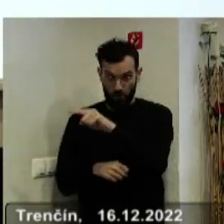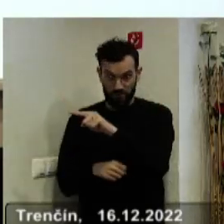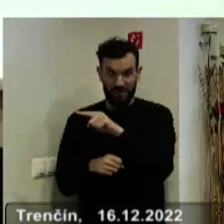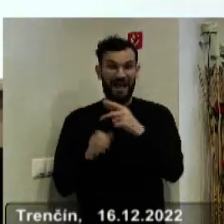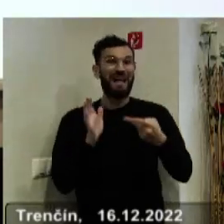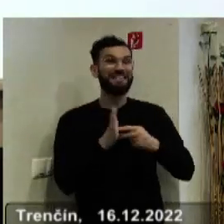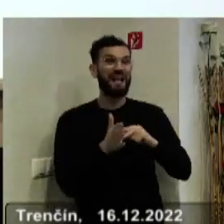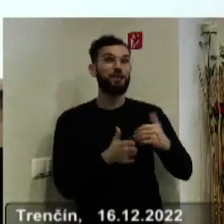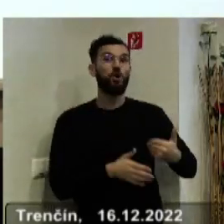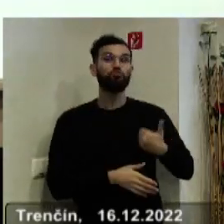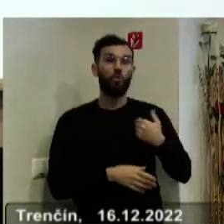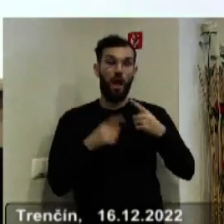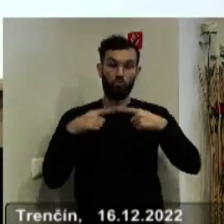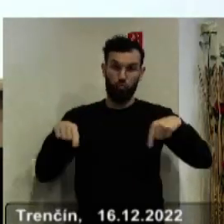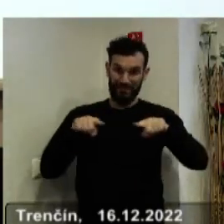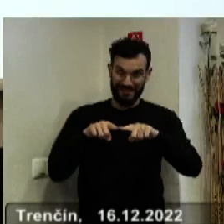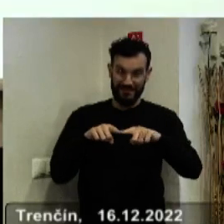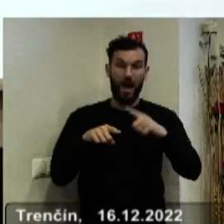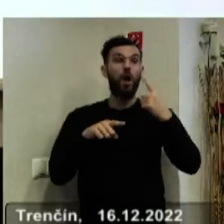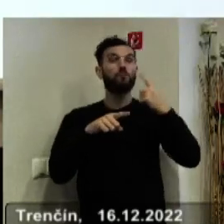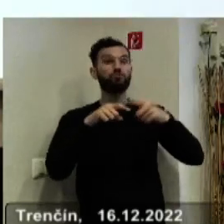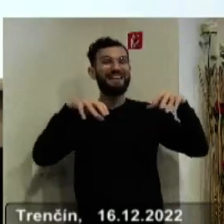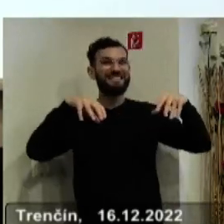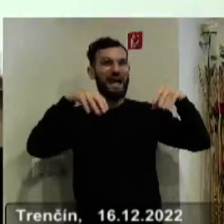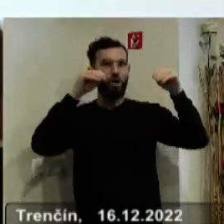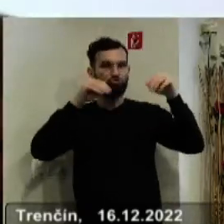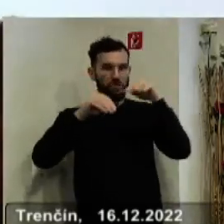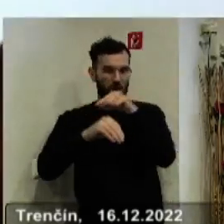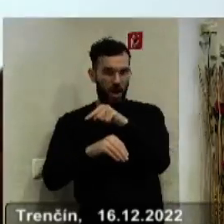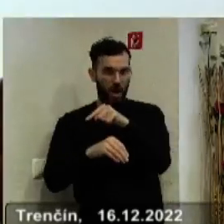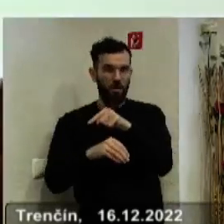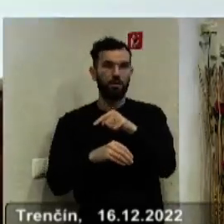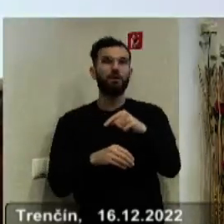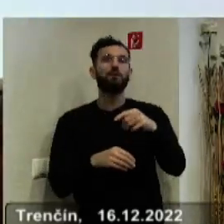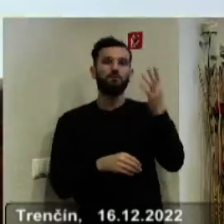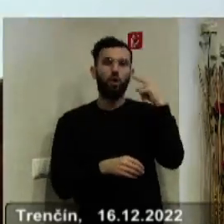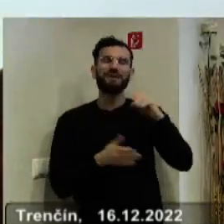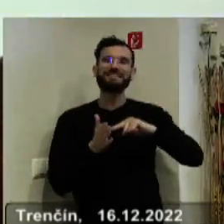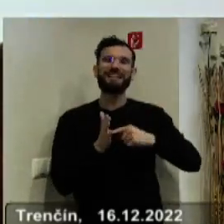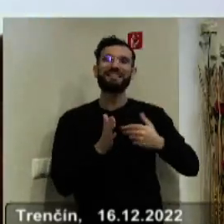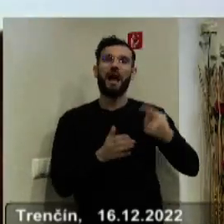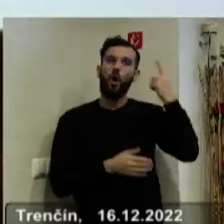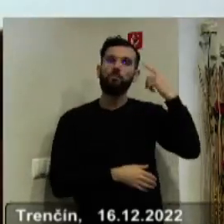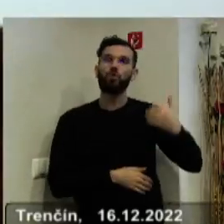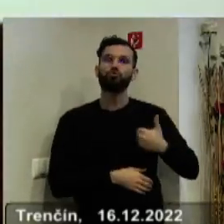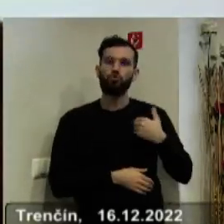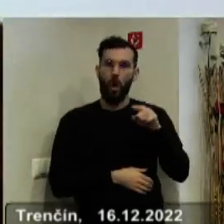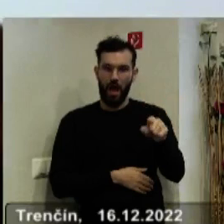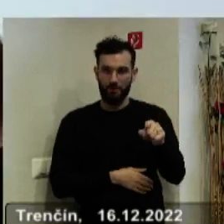technická v Dubnici nad Váhom a pripravujeme aj kaštiel, v ktorom sídli spredná odborná škola v Pruskom.